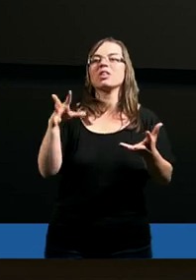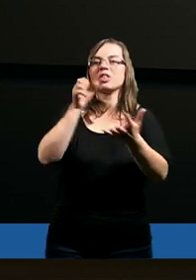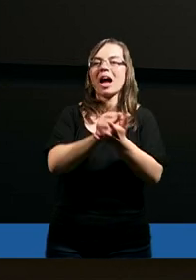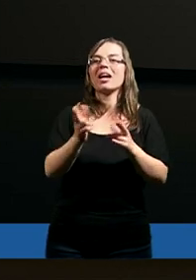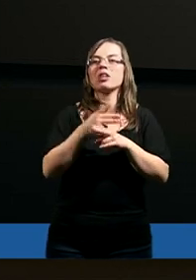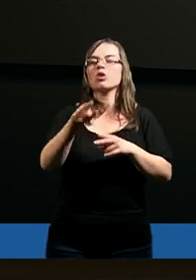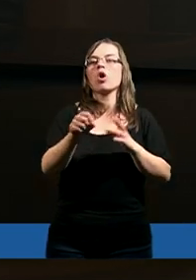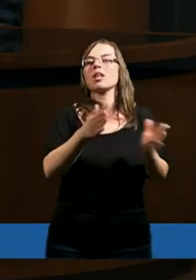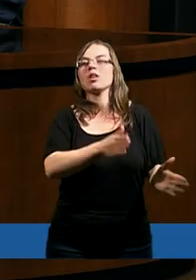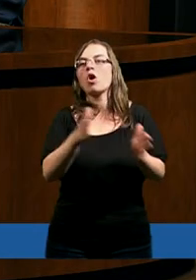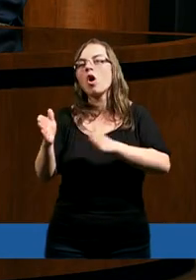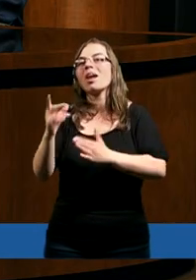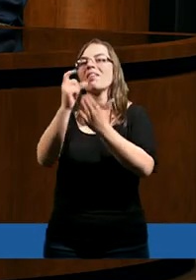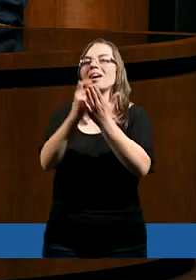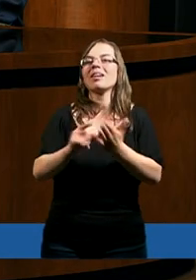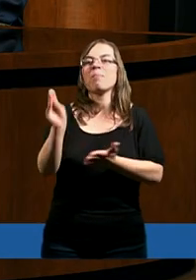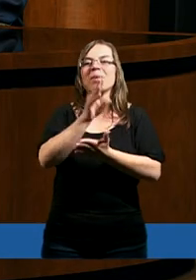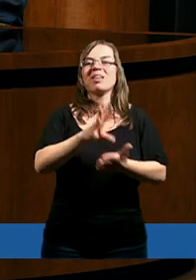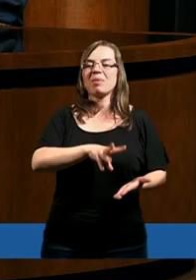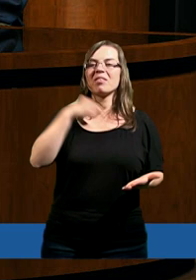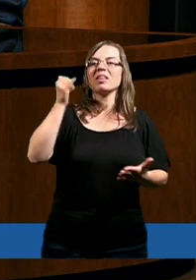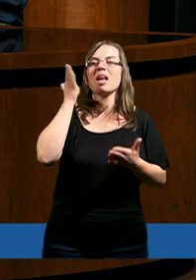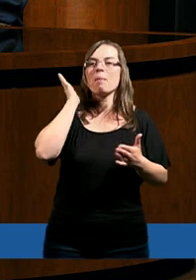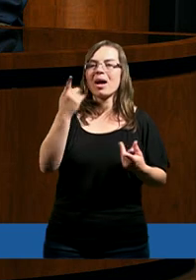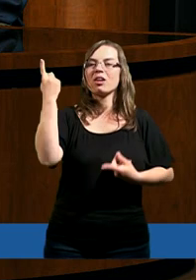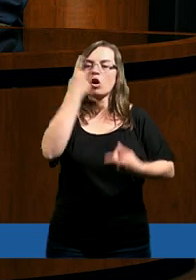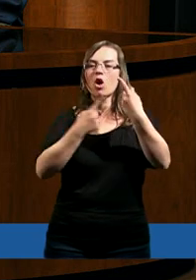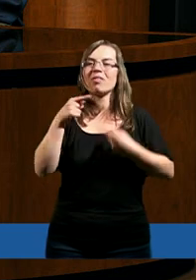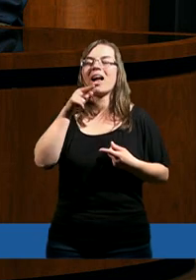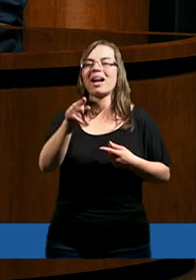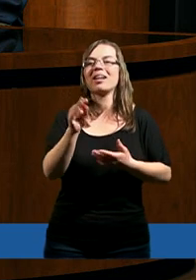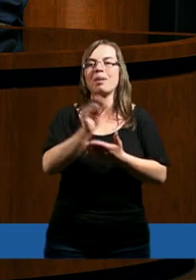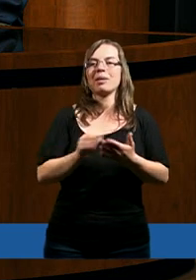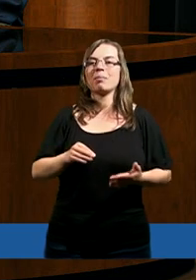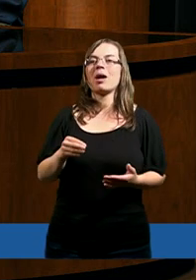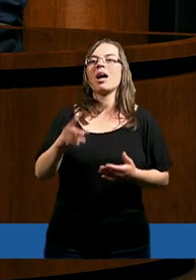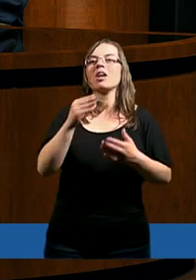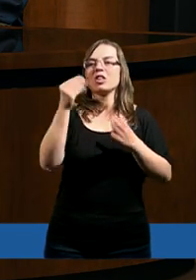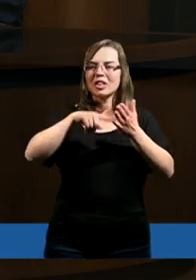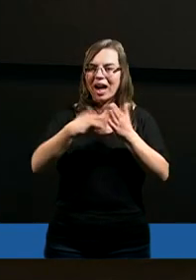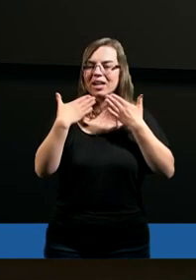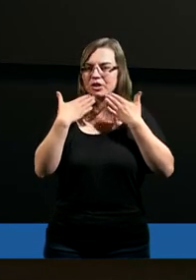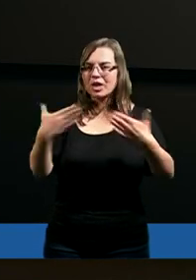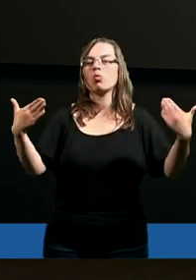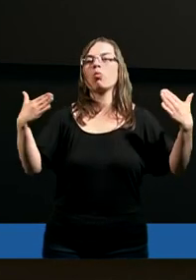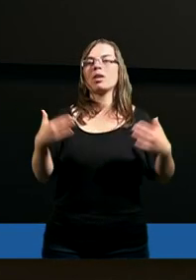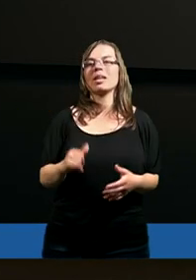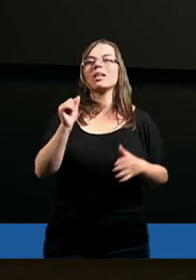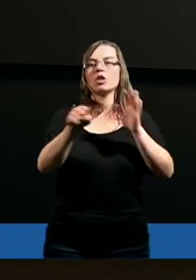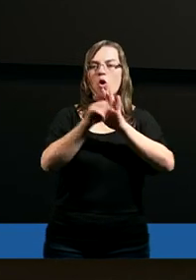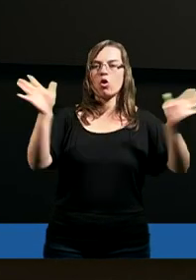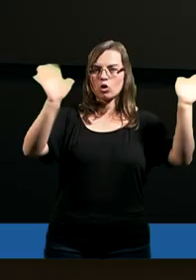sięgniemy do tych kolejnych wersetów Pisma Świętego i będziemy je rozważali z Bożą pomocą. Jeszcze raz dziękuję